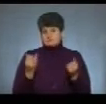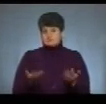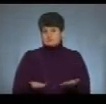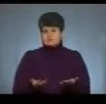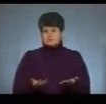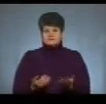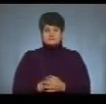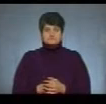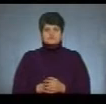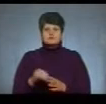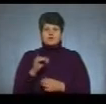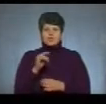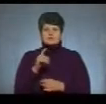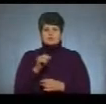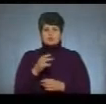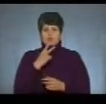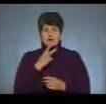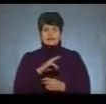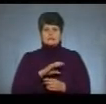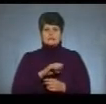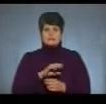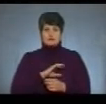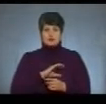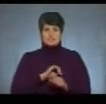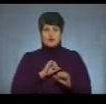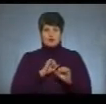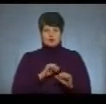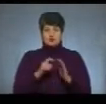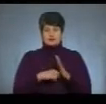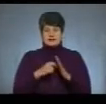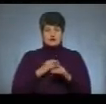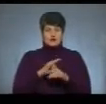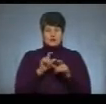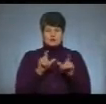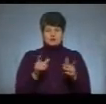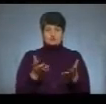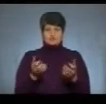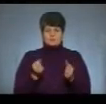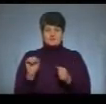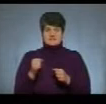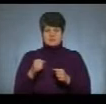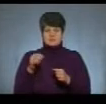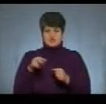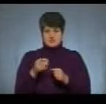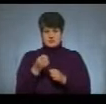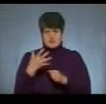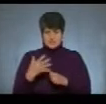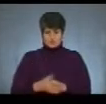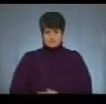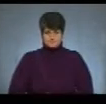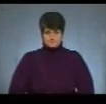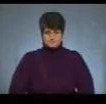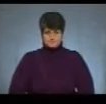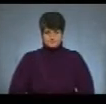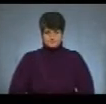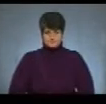Юрій Заблоцький показує нагороду за оборону Донецького аеропорту, яку отримав у серпні 2015-го. Марта Жураваль, Андрій